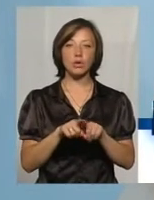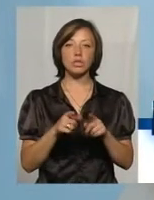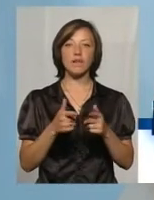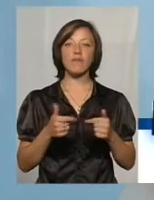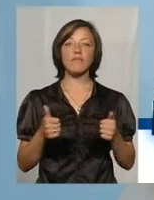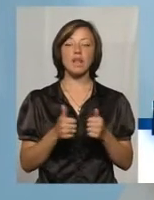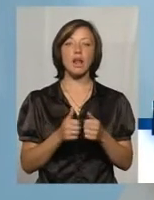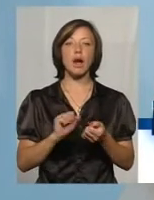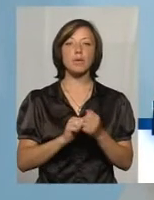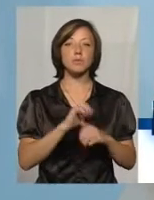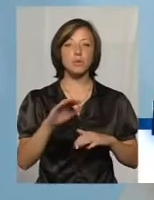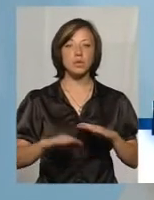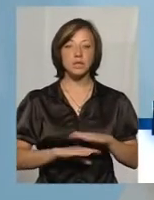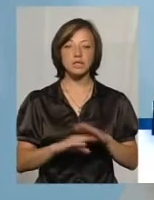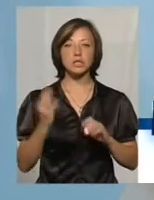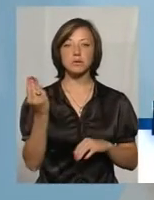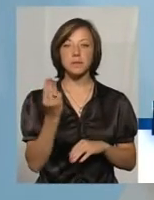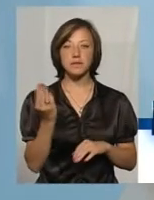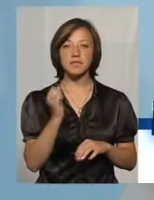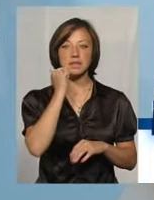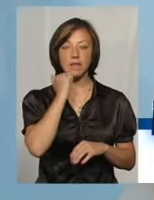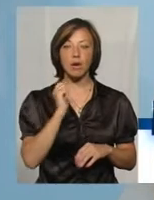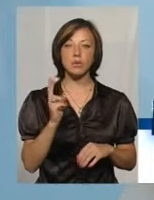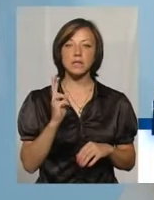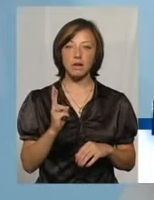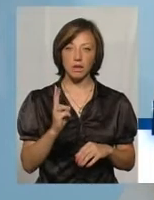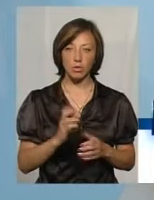Кам'яці-Подільському, Шепетівці і Староконстантиневі.